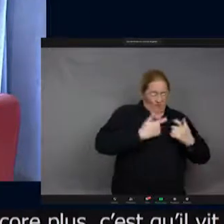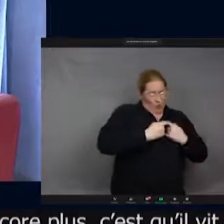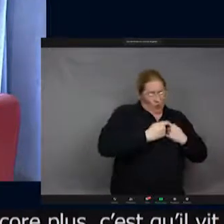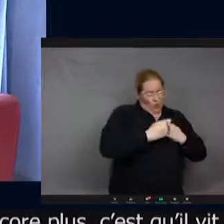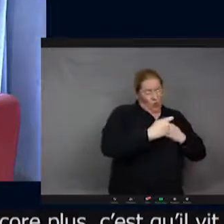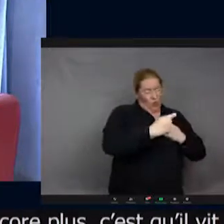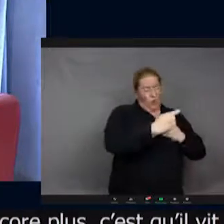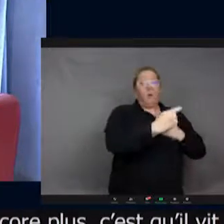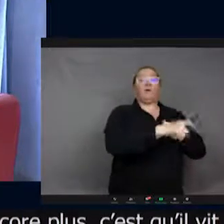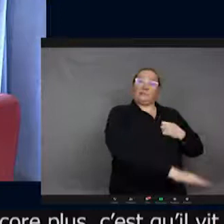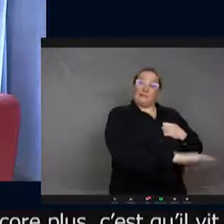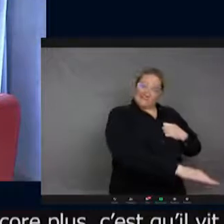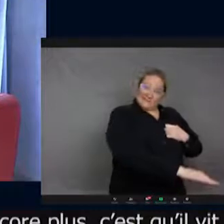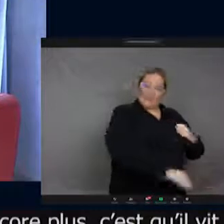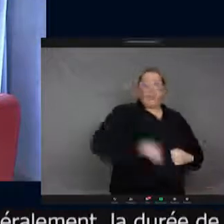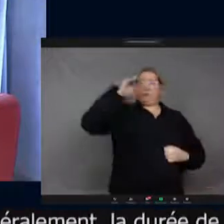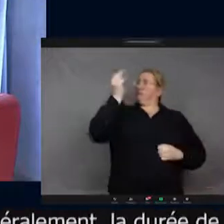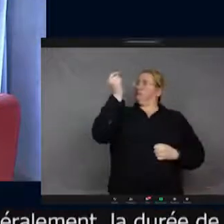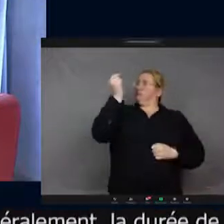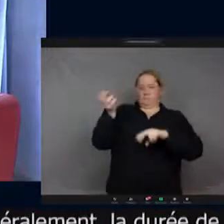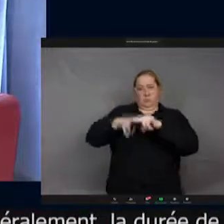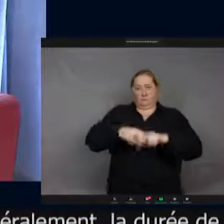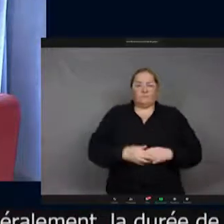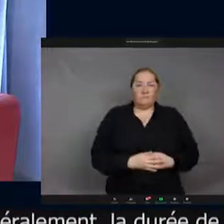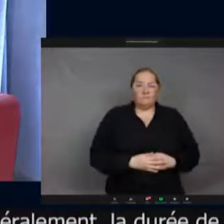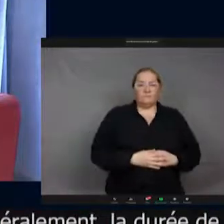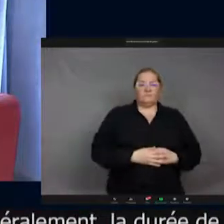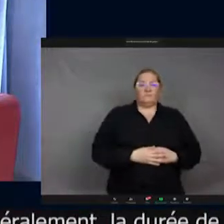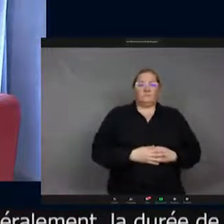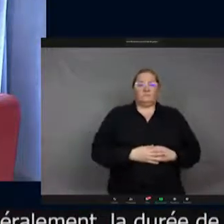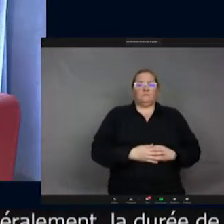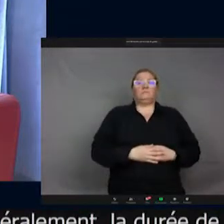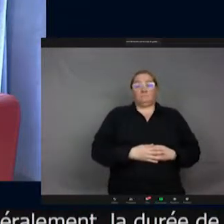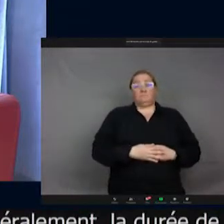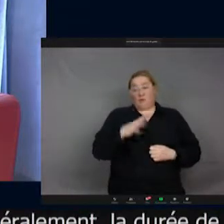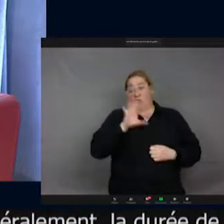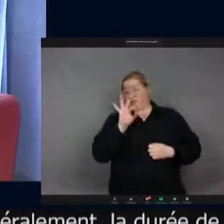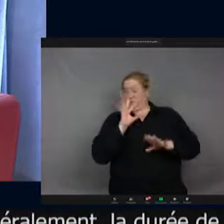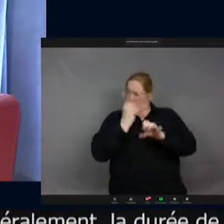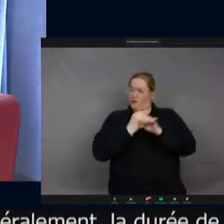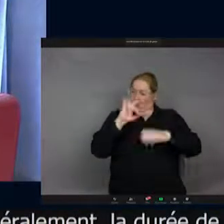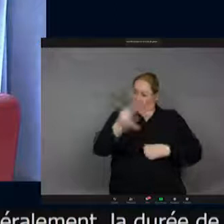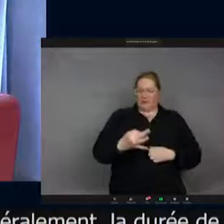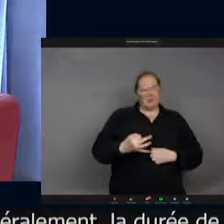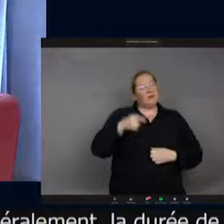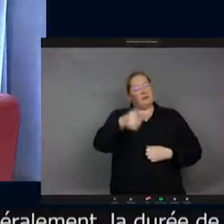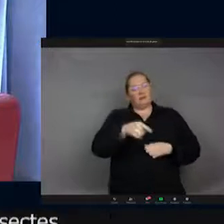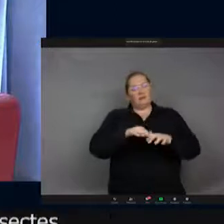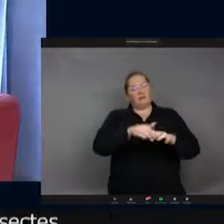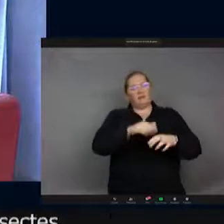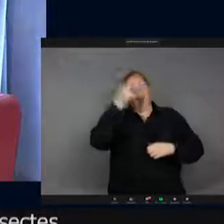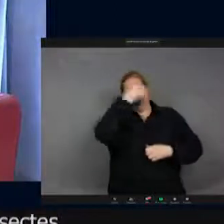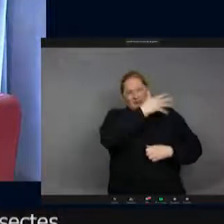que celle de l'adulte. Donc oui, il a des quinquas. Alors, c'est un bupreste américain de mémoire. En revanche, en France,